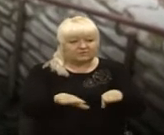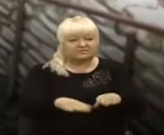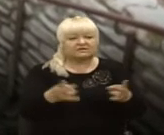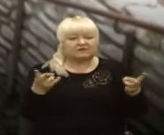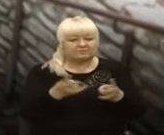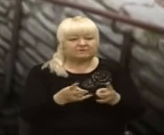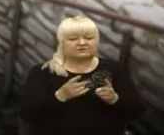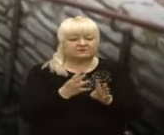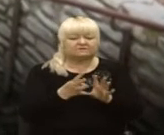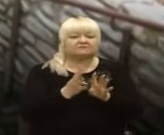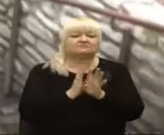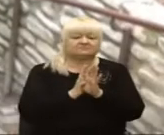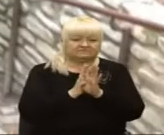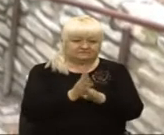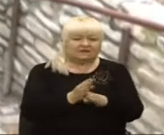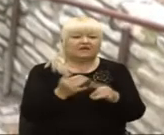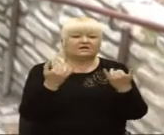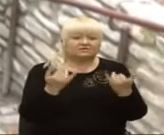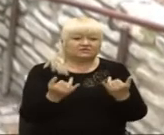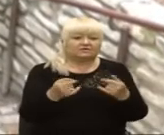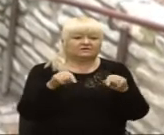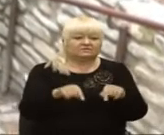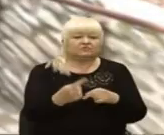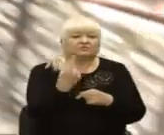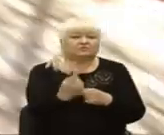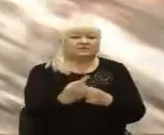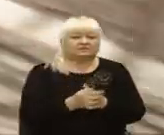потрібно вистояти чергу. Сьогодні ми тут одні.